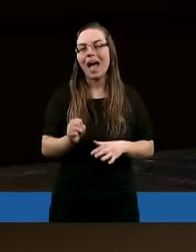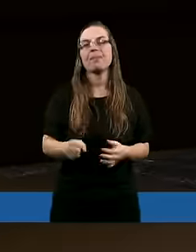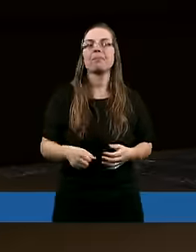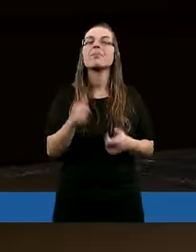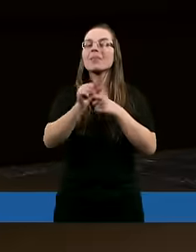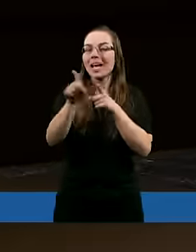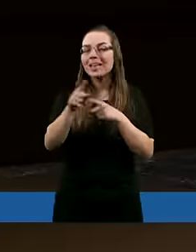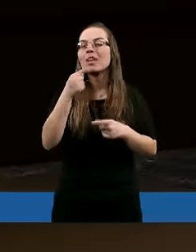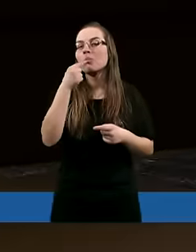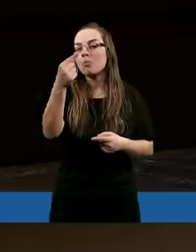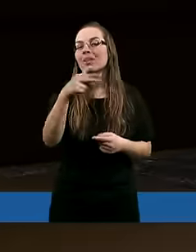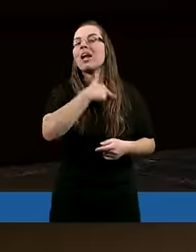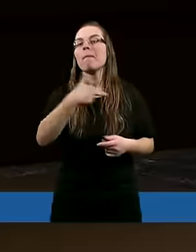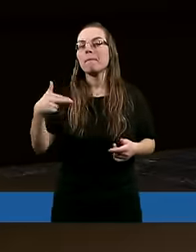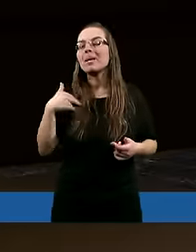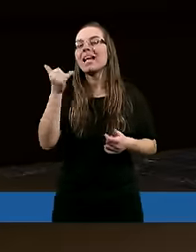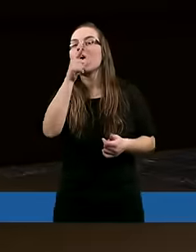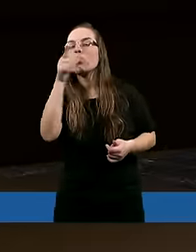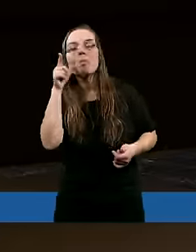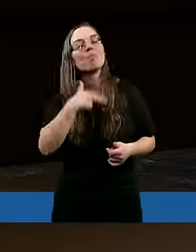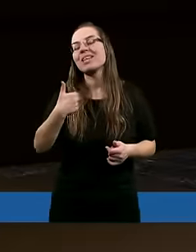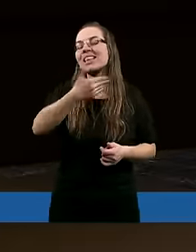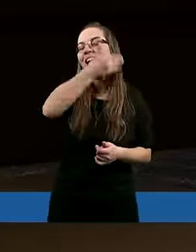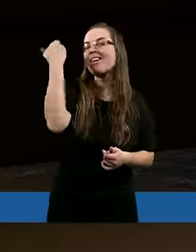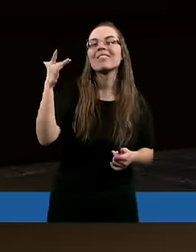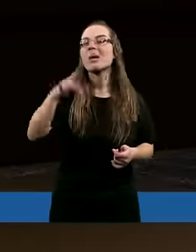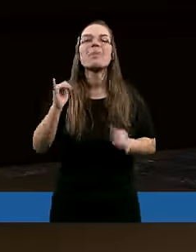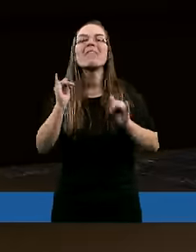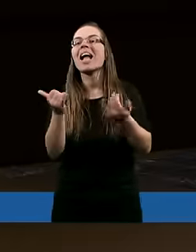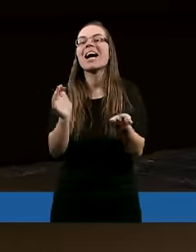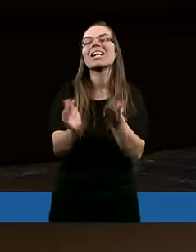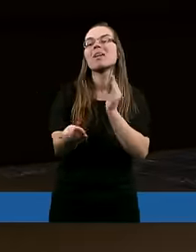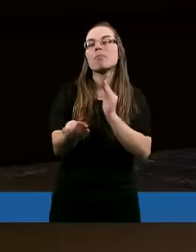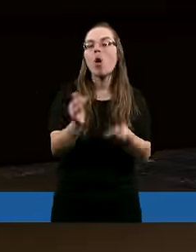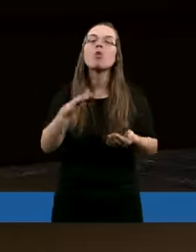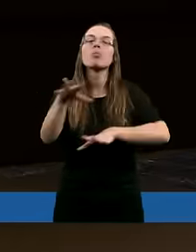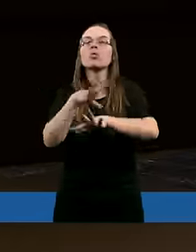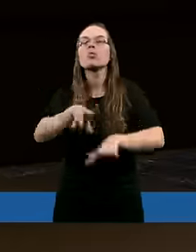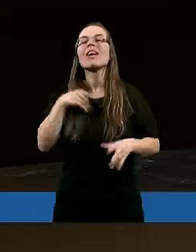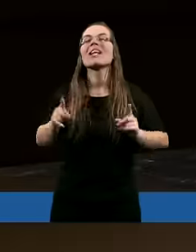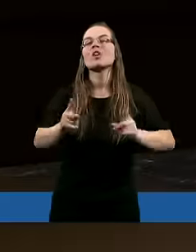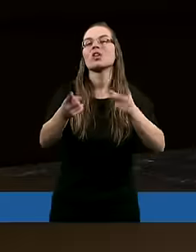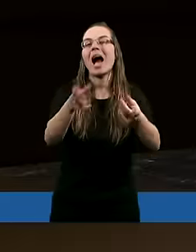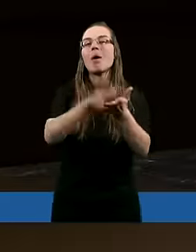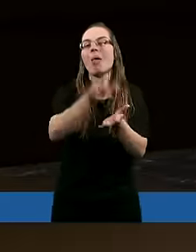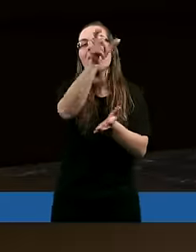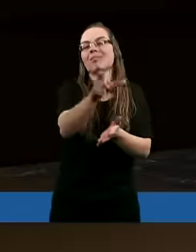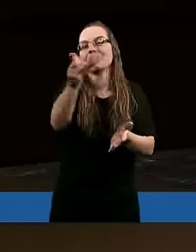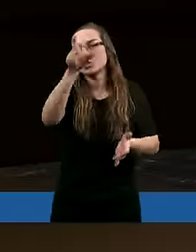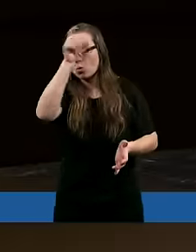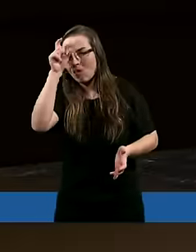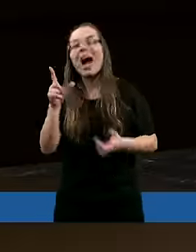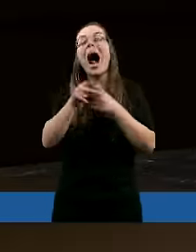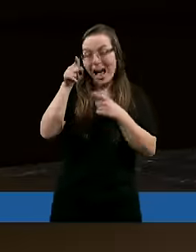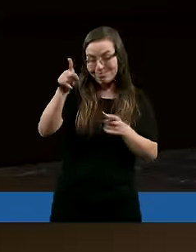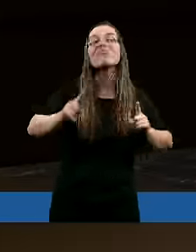I jest też powiedziane, że my, jako ludzie, my nie wiemy, w jaki sposób Duch Święty działa na każdego człowieka, ale